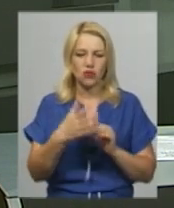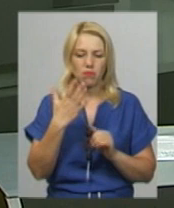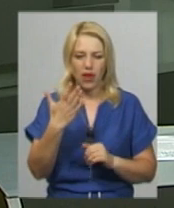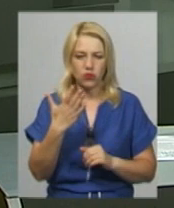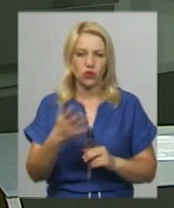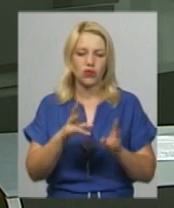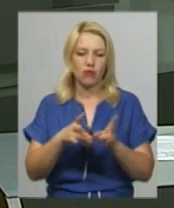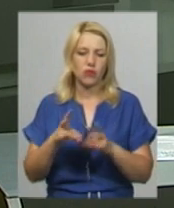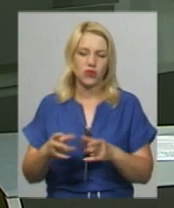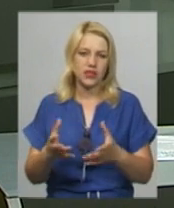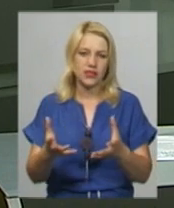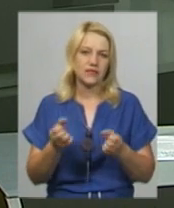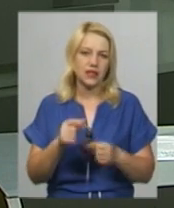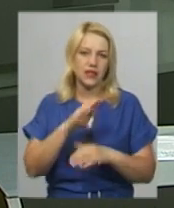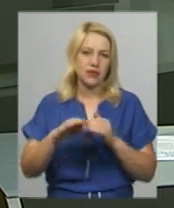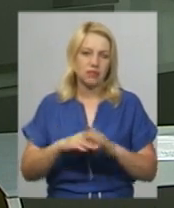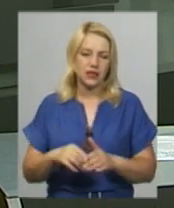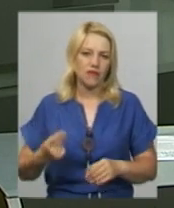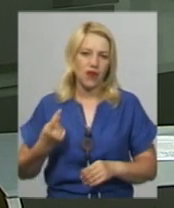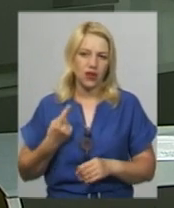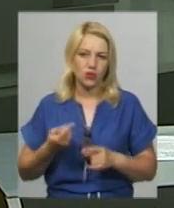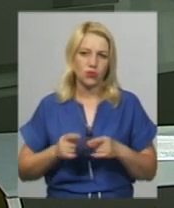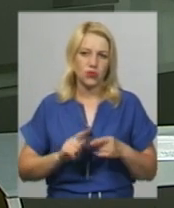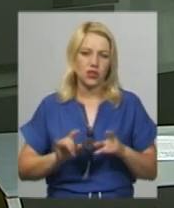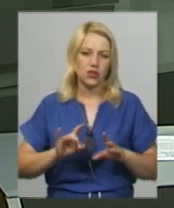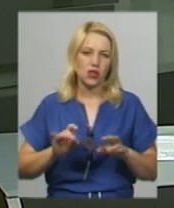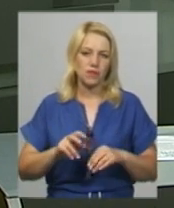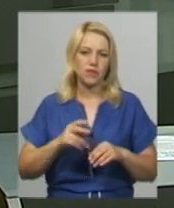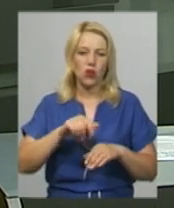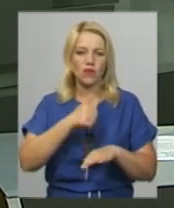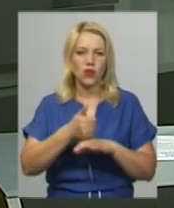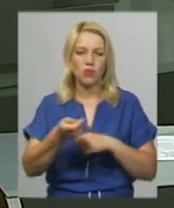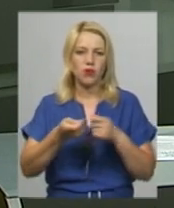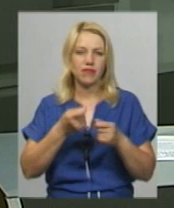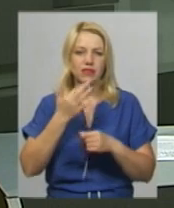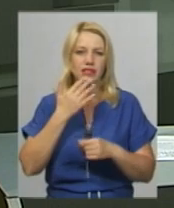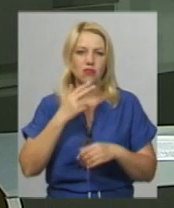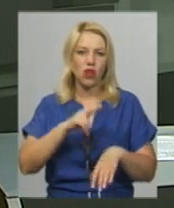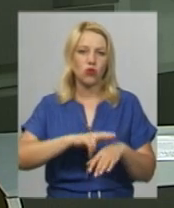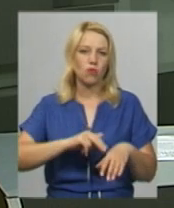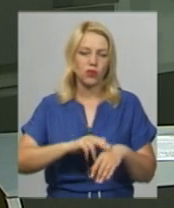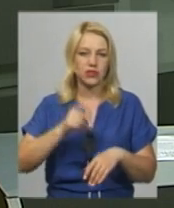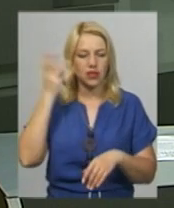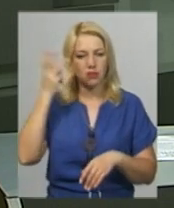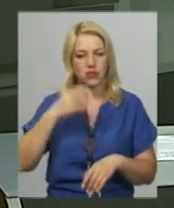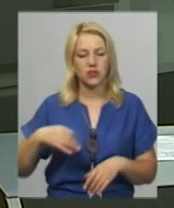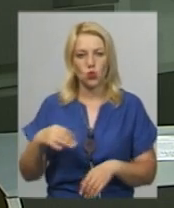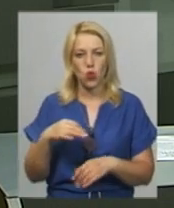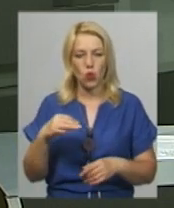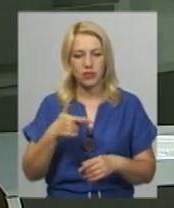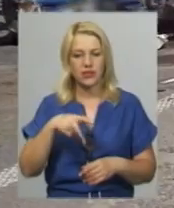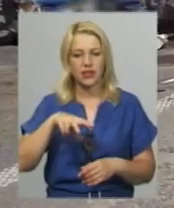під варту. Про це повідомила начальник сектору комунікації головного управління Національної поліції в області Інна Глега.